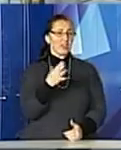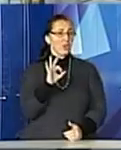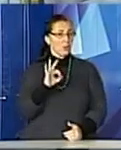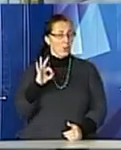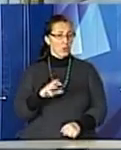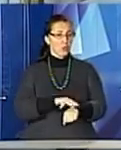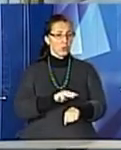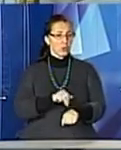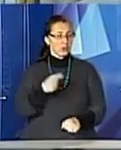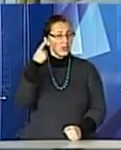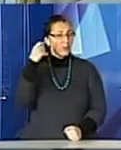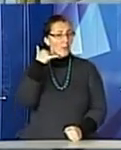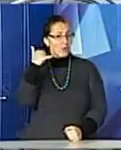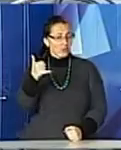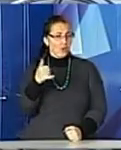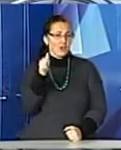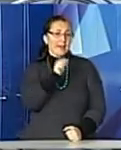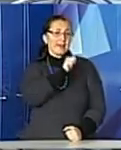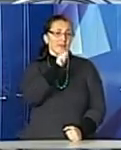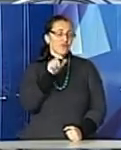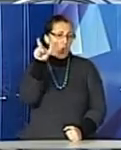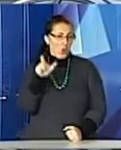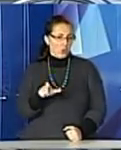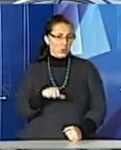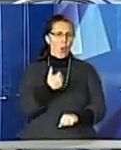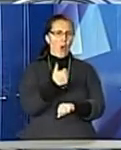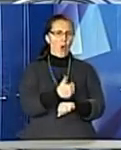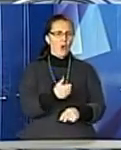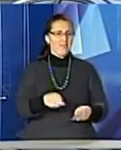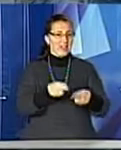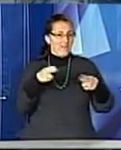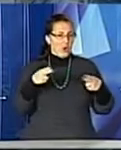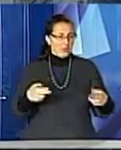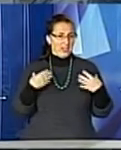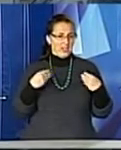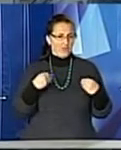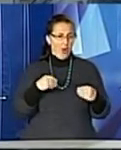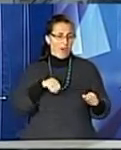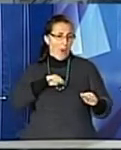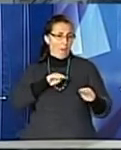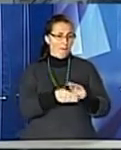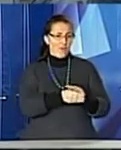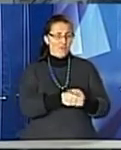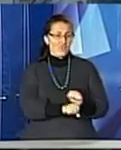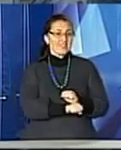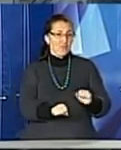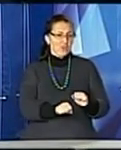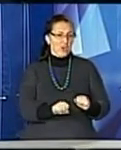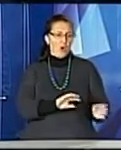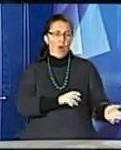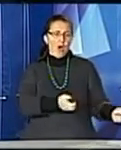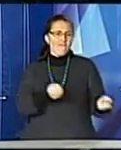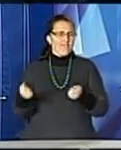поліції надійшло повідомлення від аноніма про те, що головний залізничний вокзал заміновано. Було евакуйовано близько 400